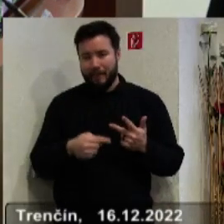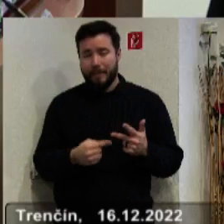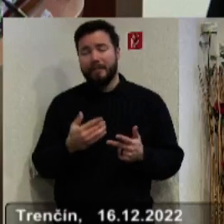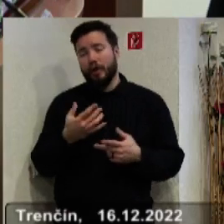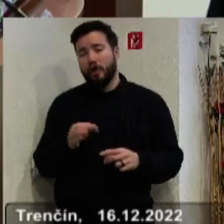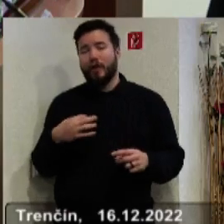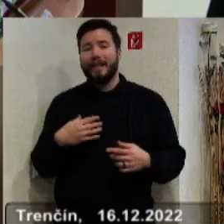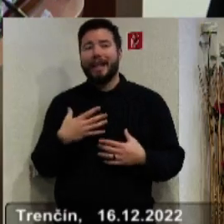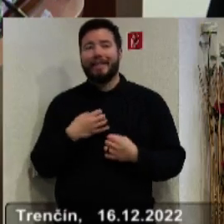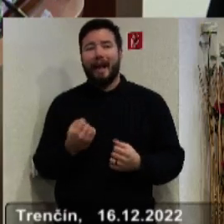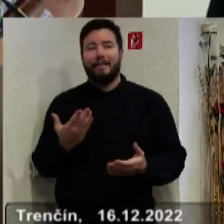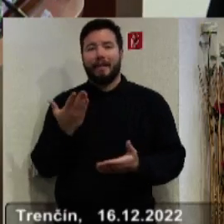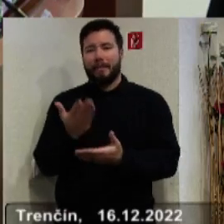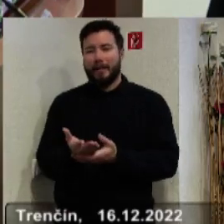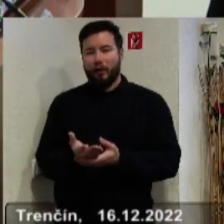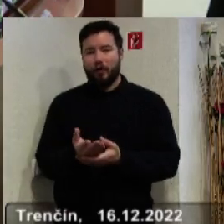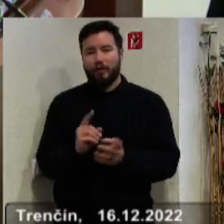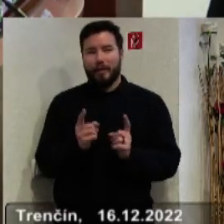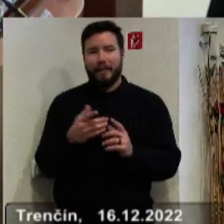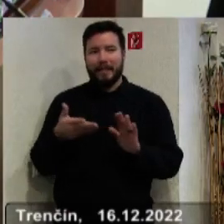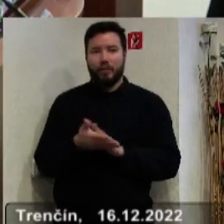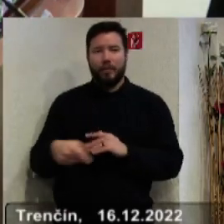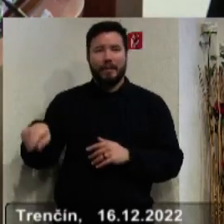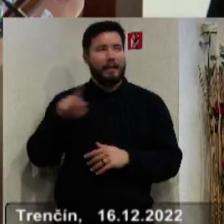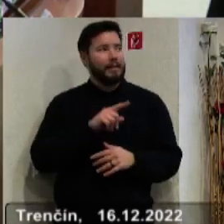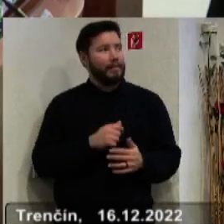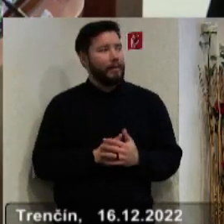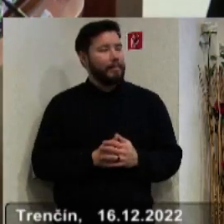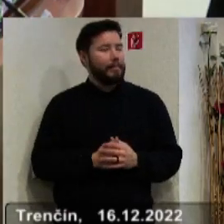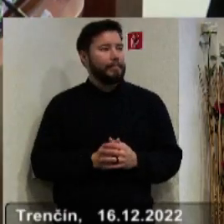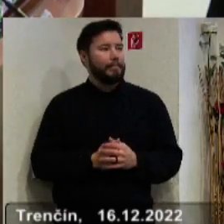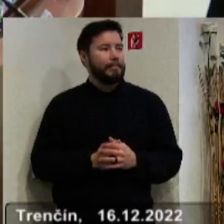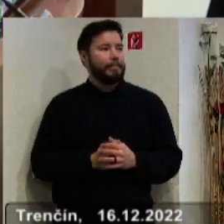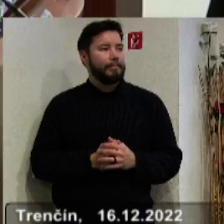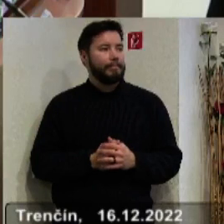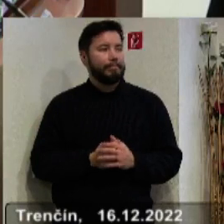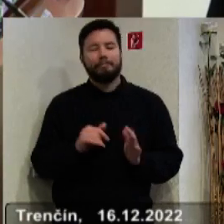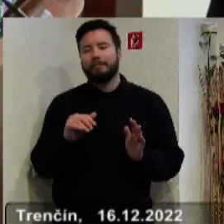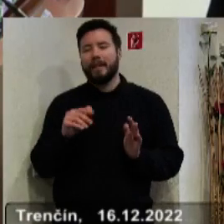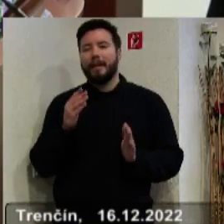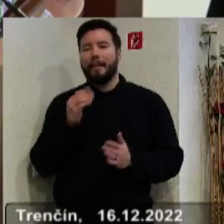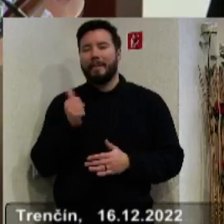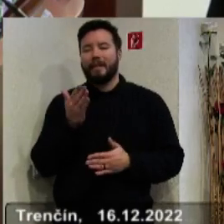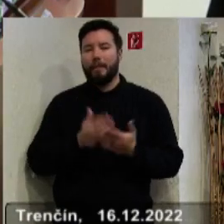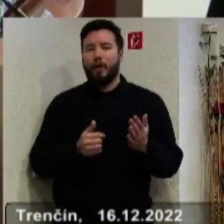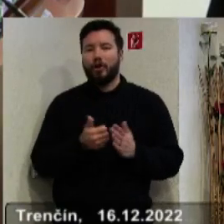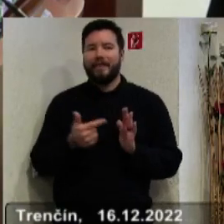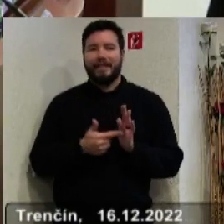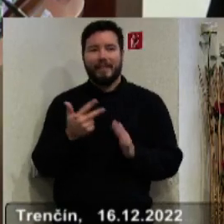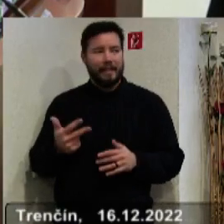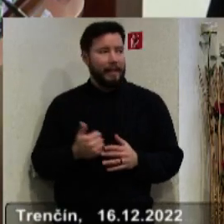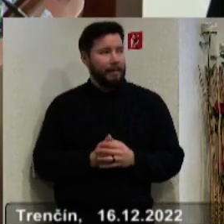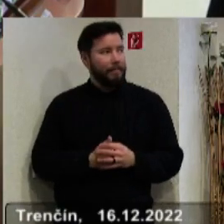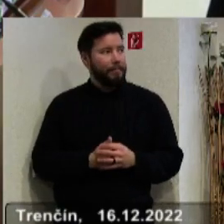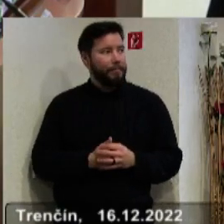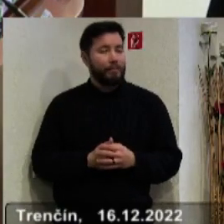predložiť tento návrh plánu činnosti zásadnutí zastupiteľstva TS-ka na prvý poroz 2023. Otváram diskusiu k